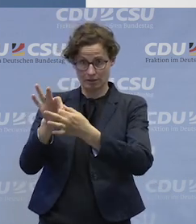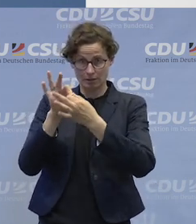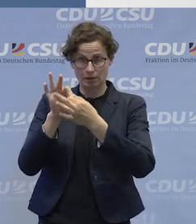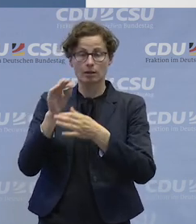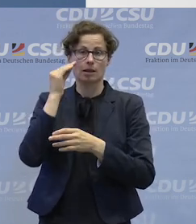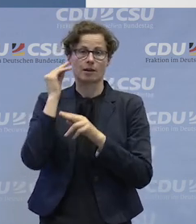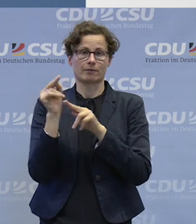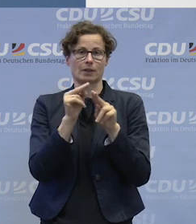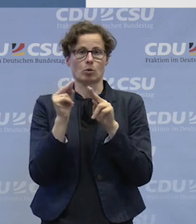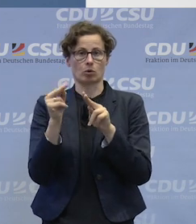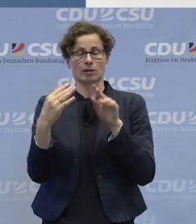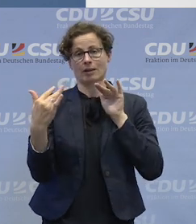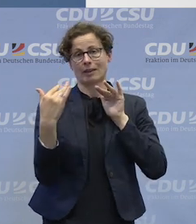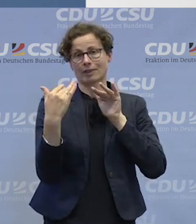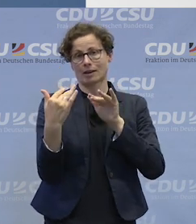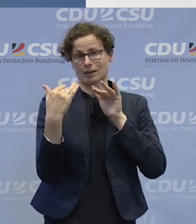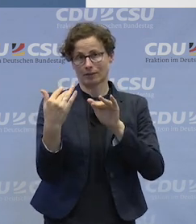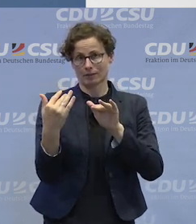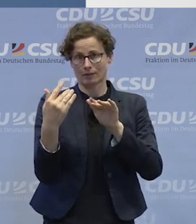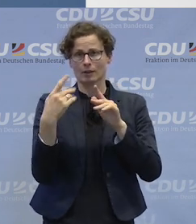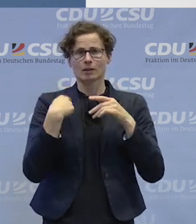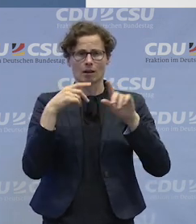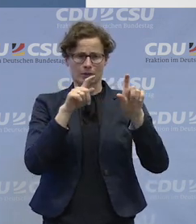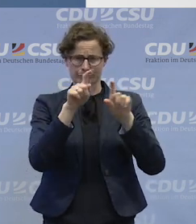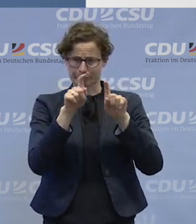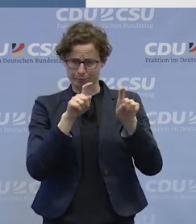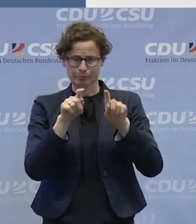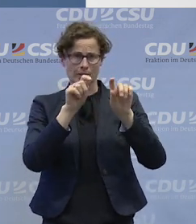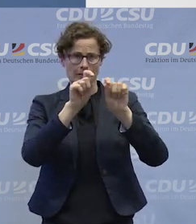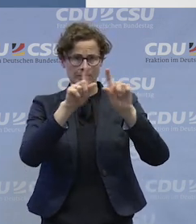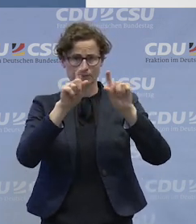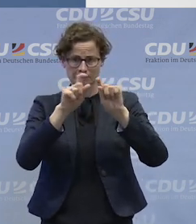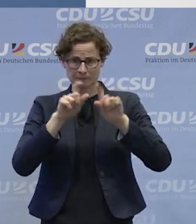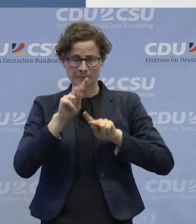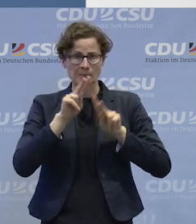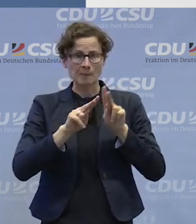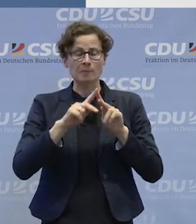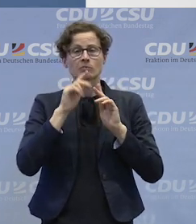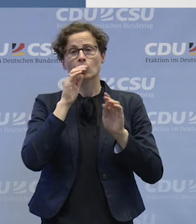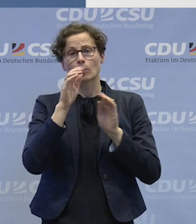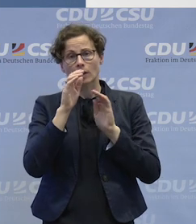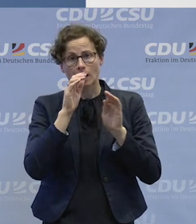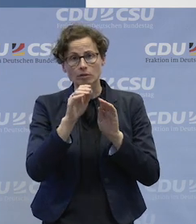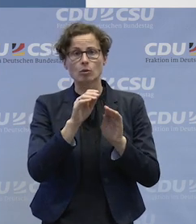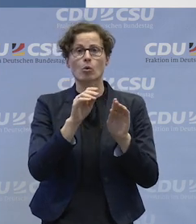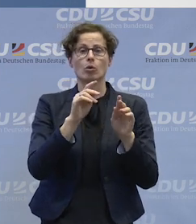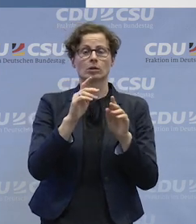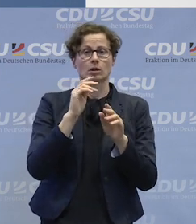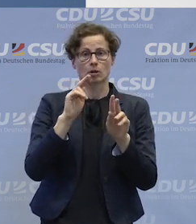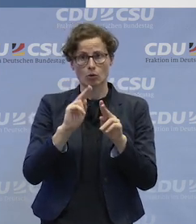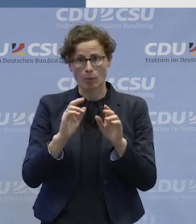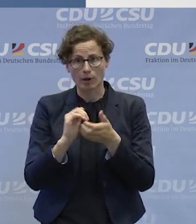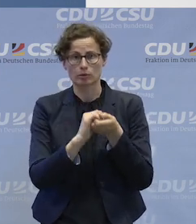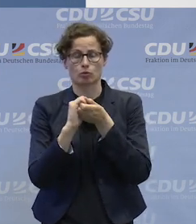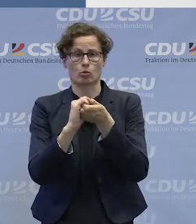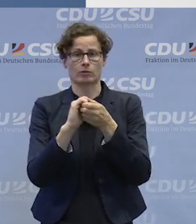Lernvideos, die in so ein ganzes E-Learning-Szenario eingebettet werden, die auch Kommunikations und Kooperationswerkzeuge uns zur